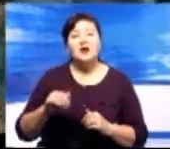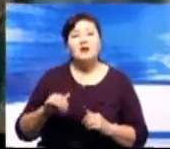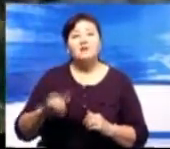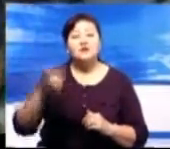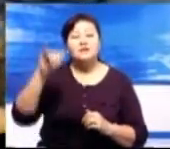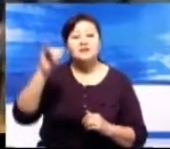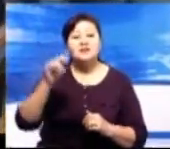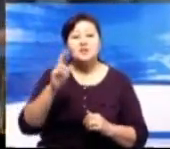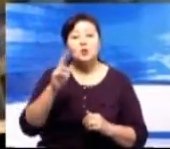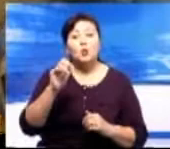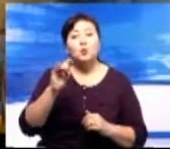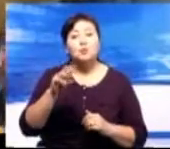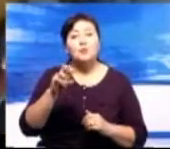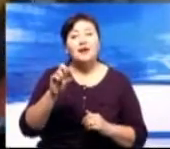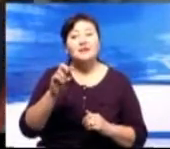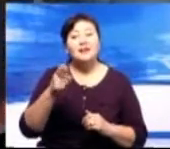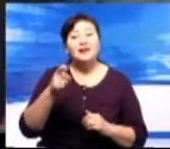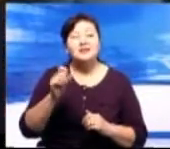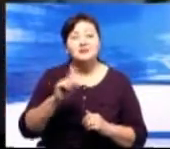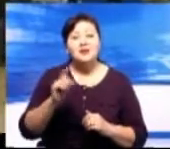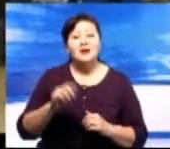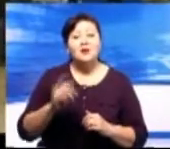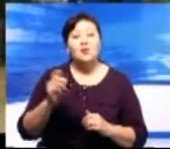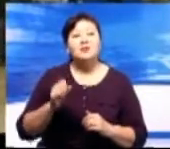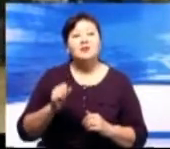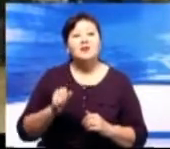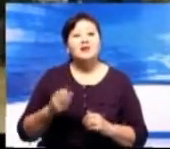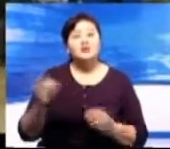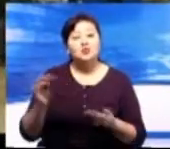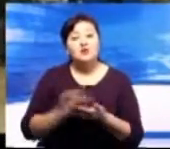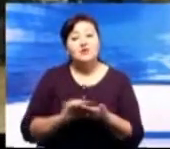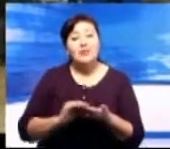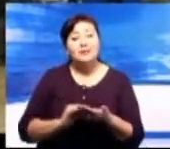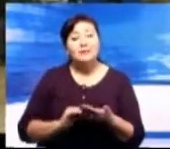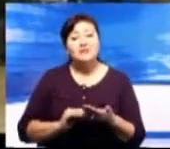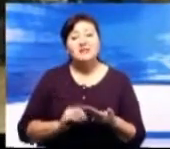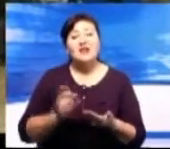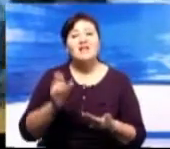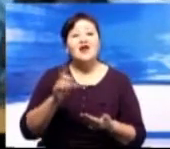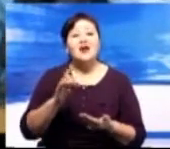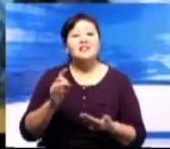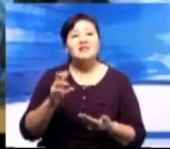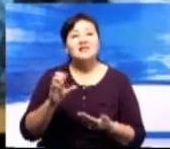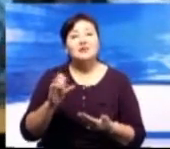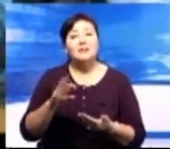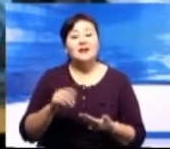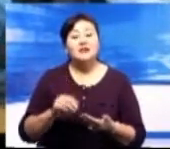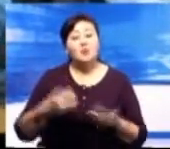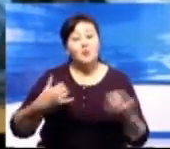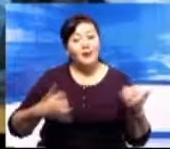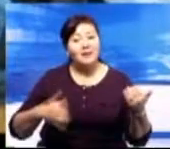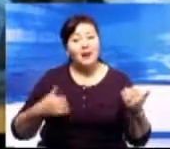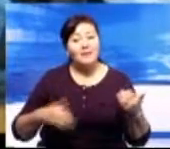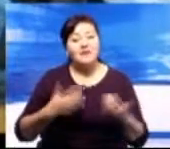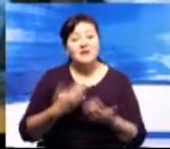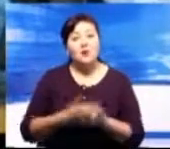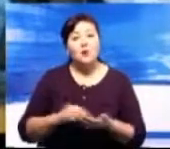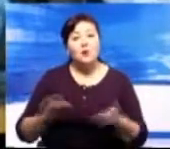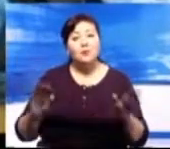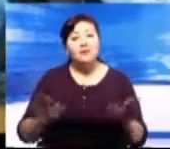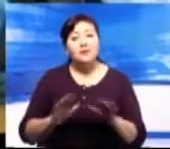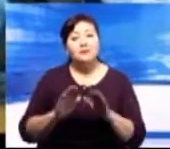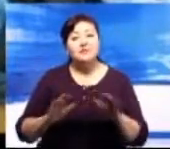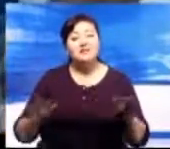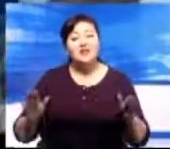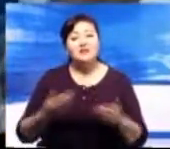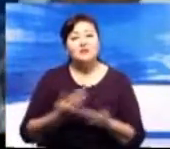автором хрестоматии для первых-вторых курсов музыкальных учреждений по классу дамбра. Также Кадыр Досымжанов написал такие симфонические поэмы для оркестра